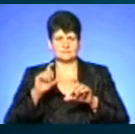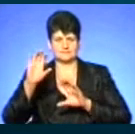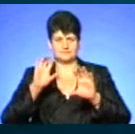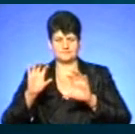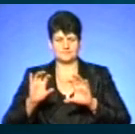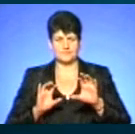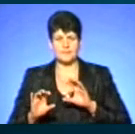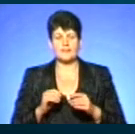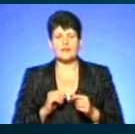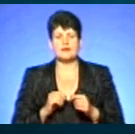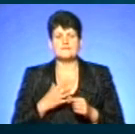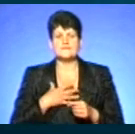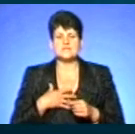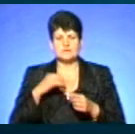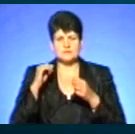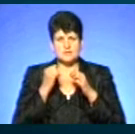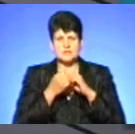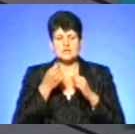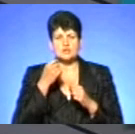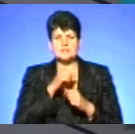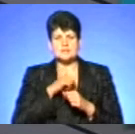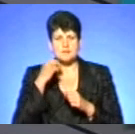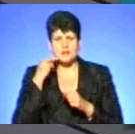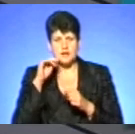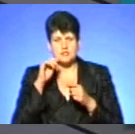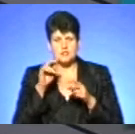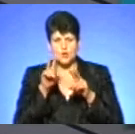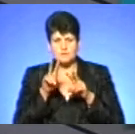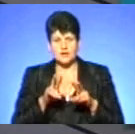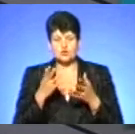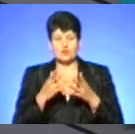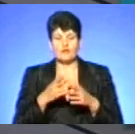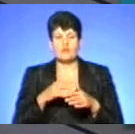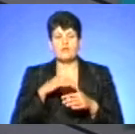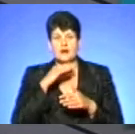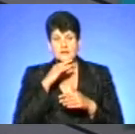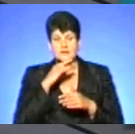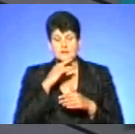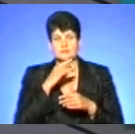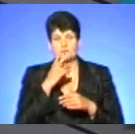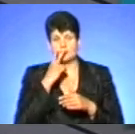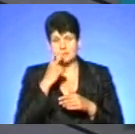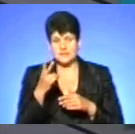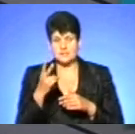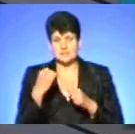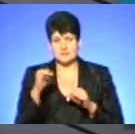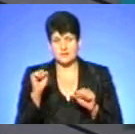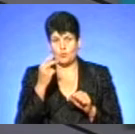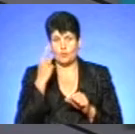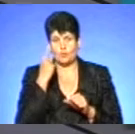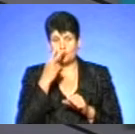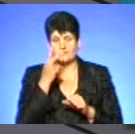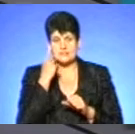У гадюки звичайної зіниця вертикальна, у вужа кругла.